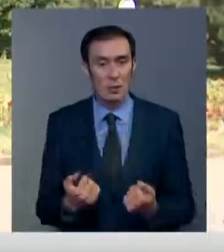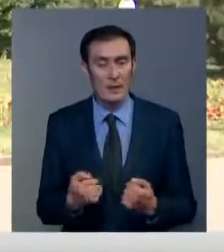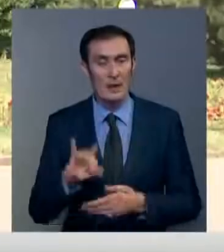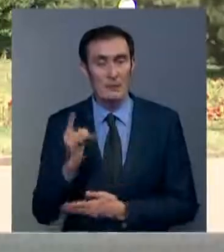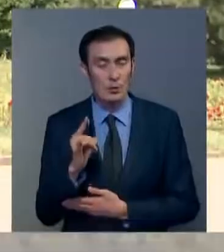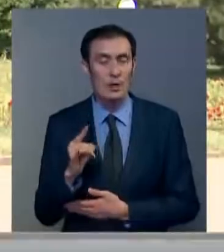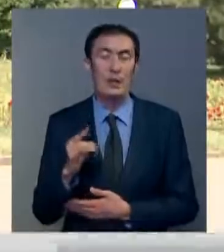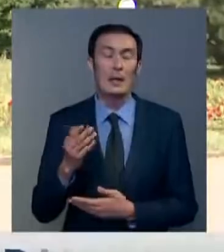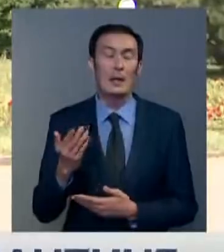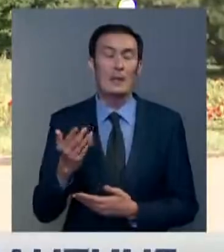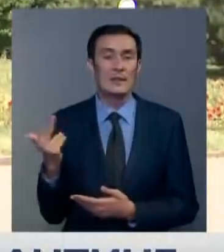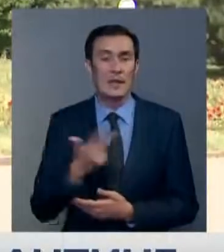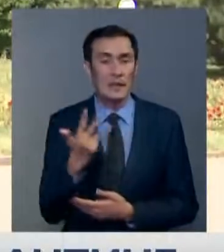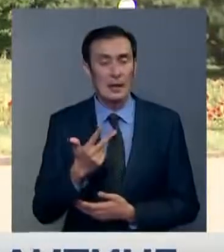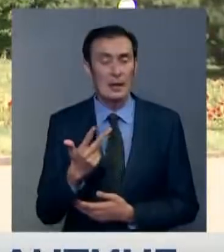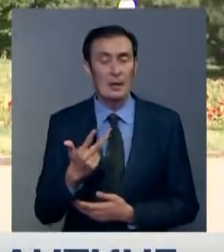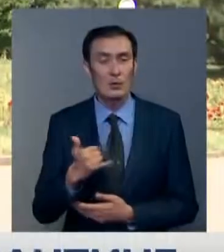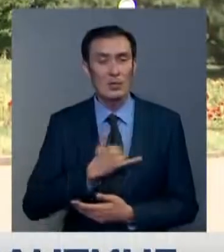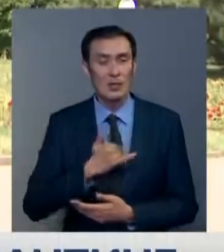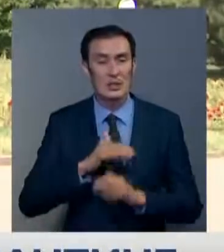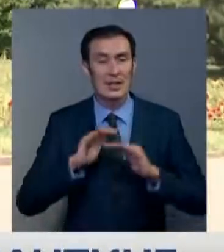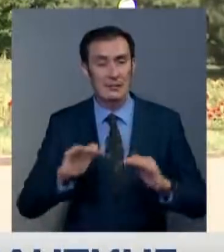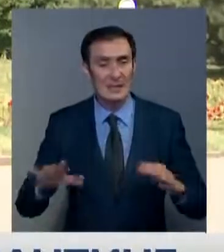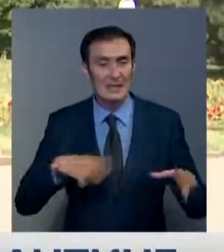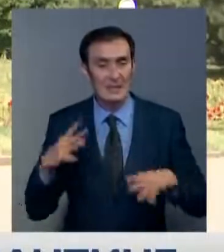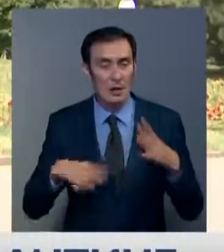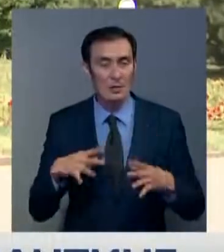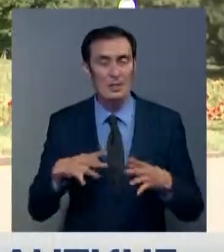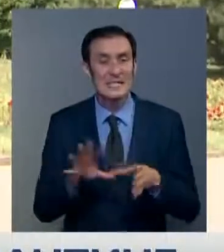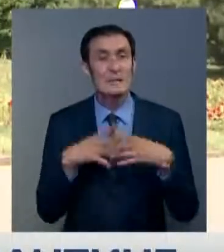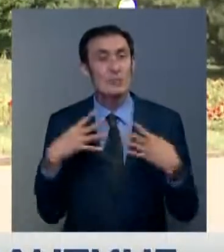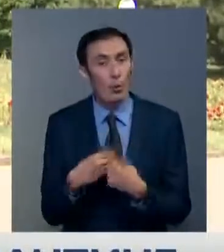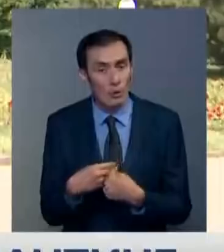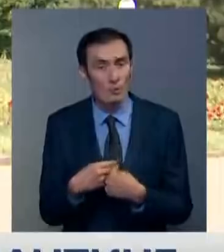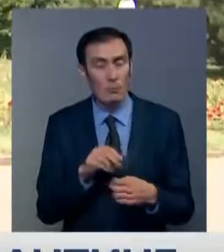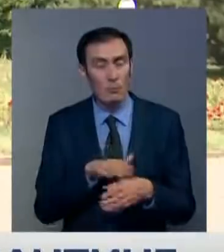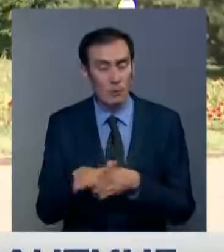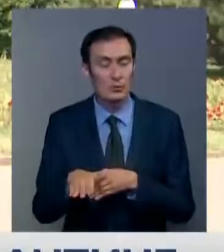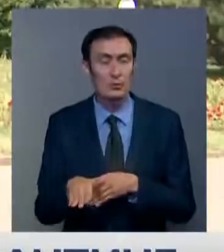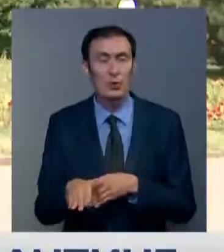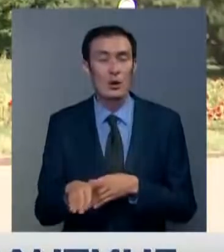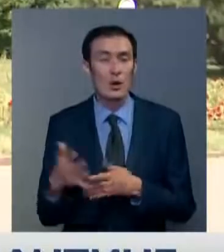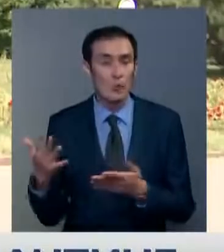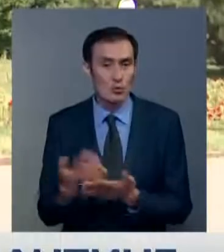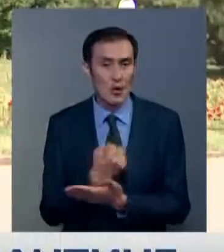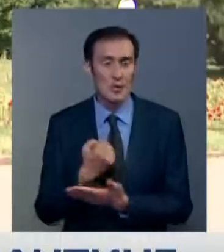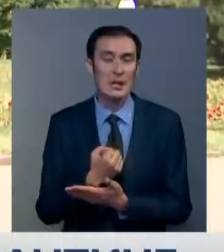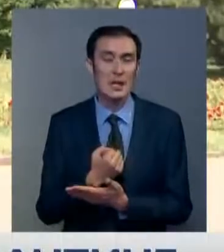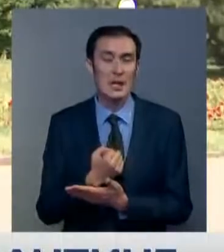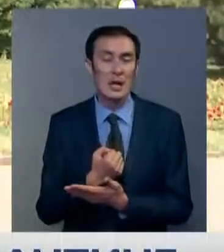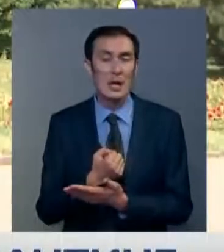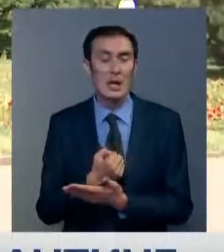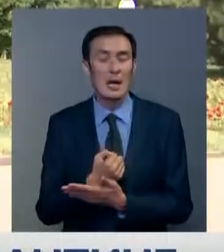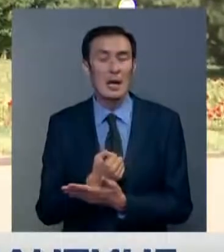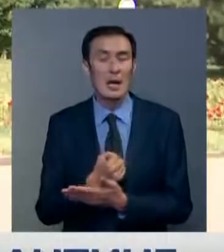В-третьих, здесь у нас ученики занимаются всей семьей. То есть, как бы, пандемия